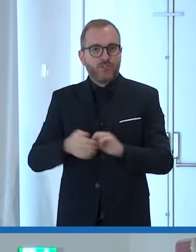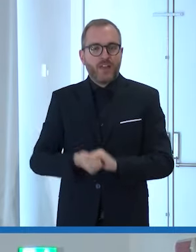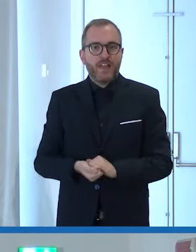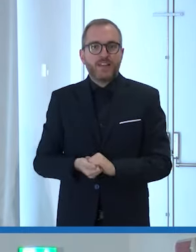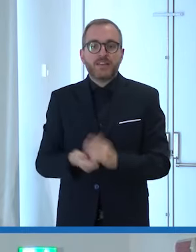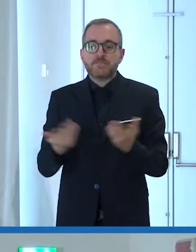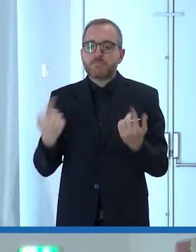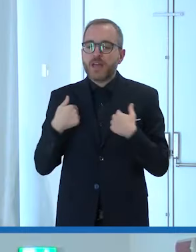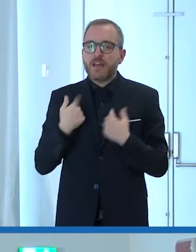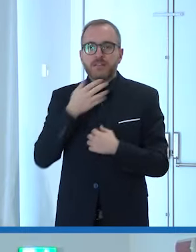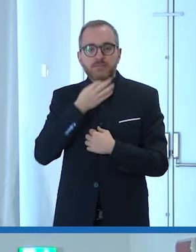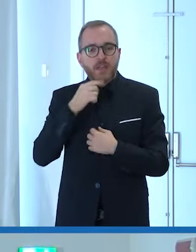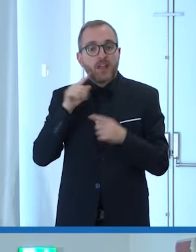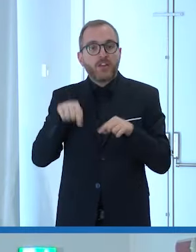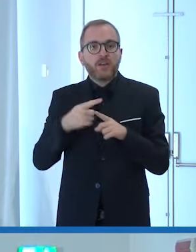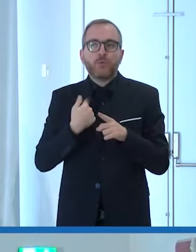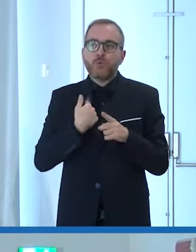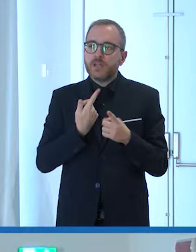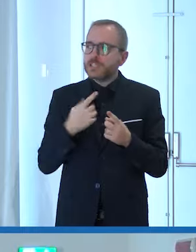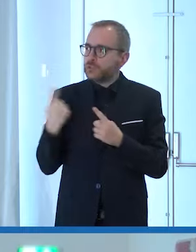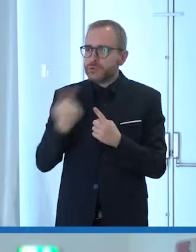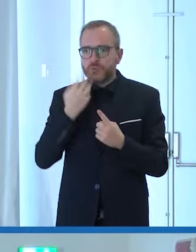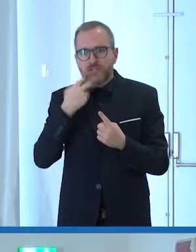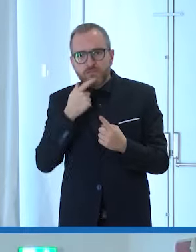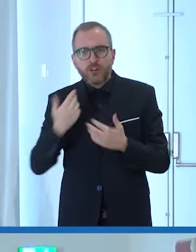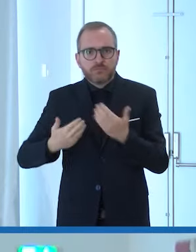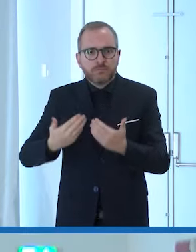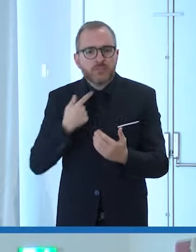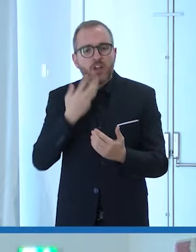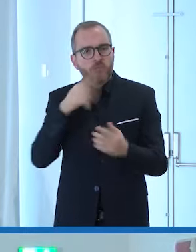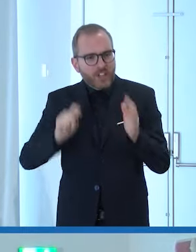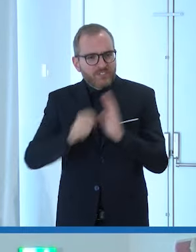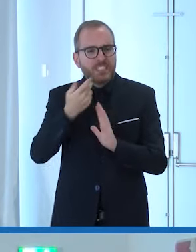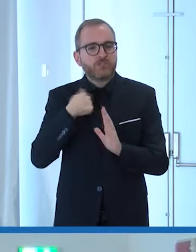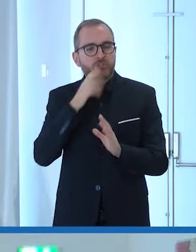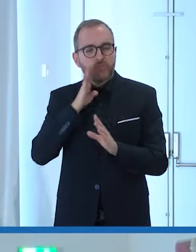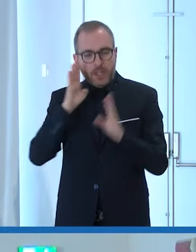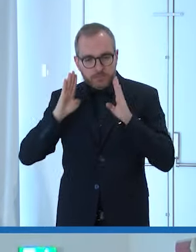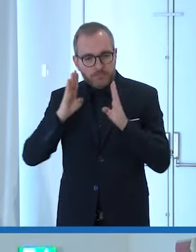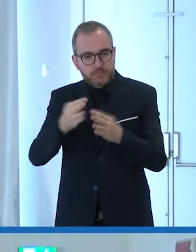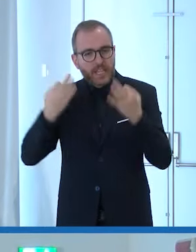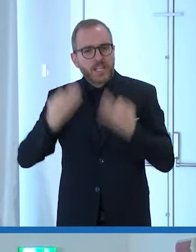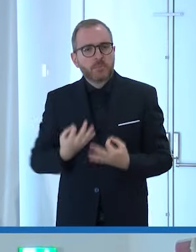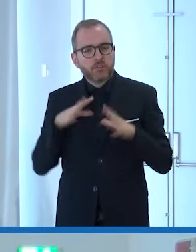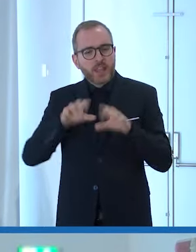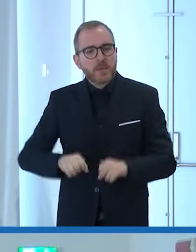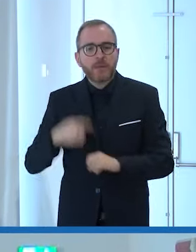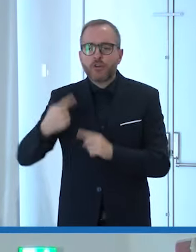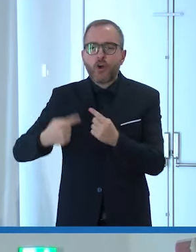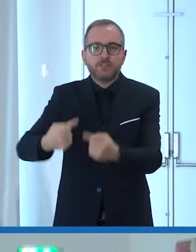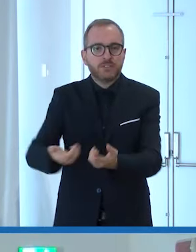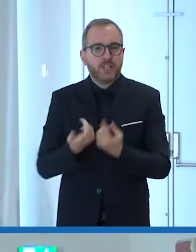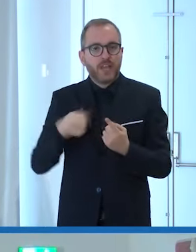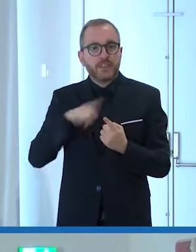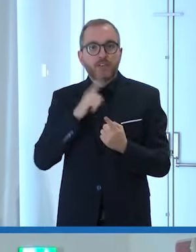La cosa più bella che emerge è la voglia di fare, di vincere, la determinazione e l'impegno costante, la consapevolezza che lo